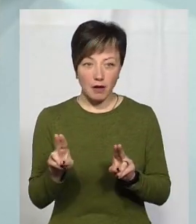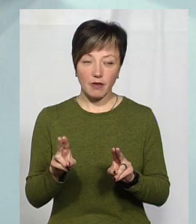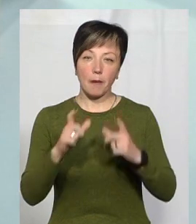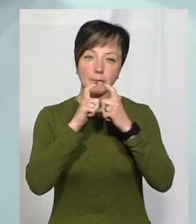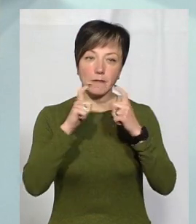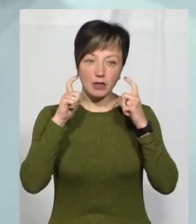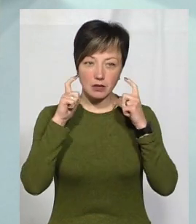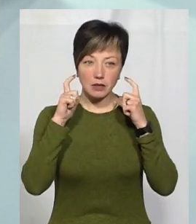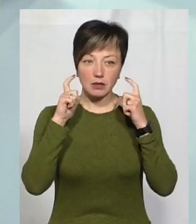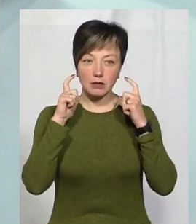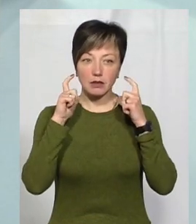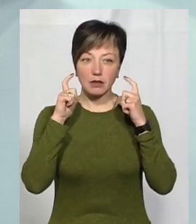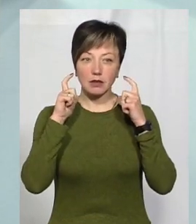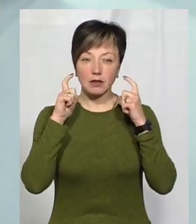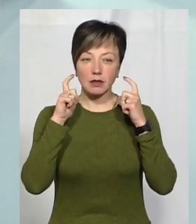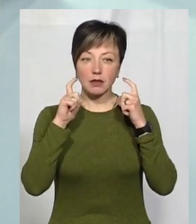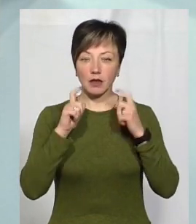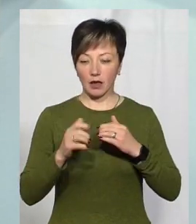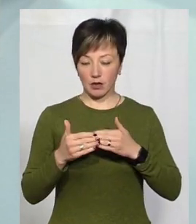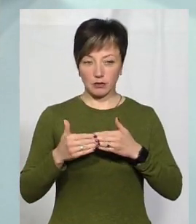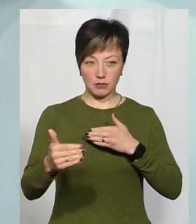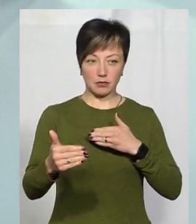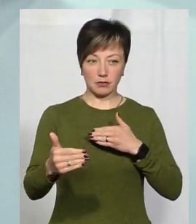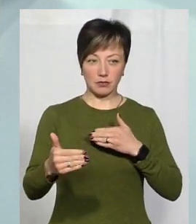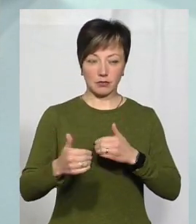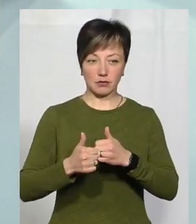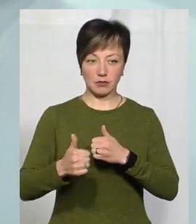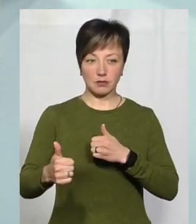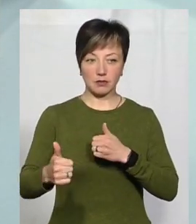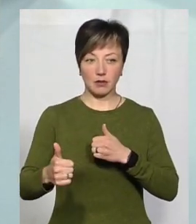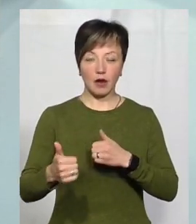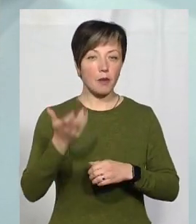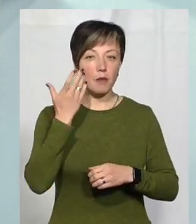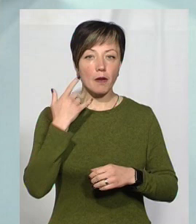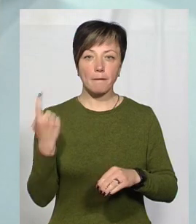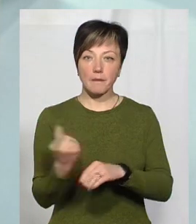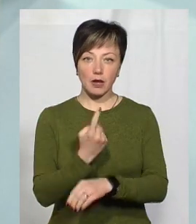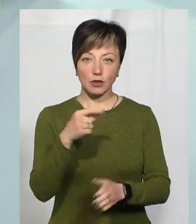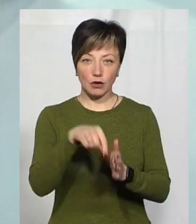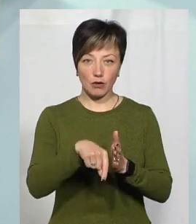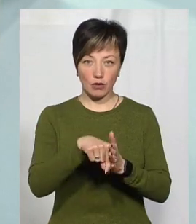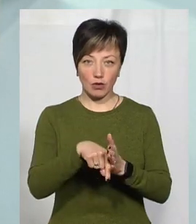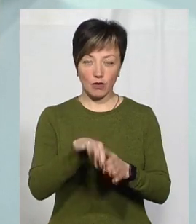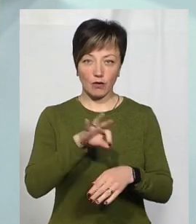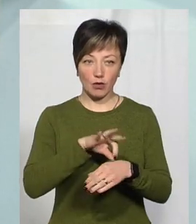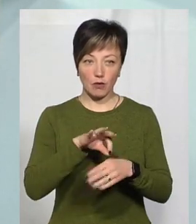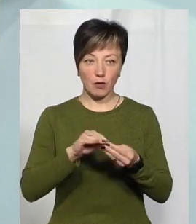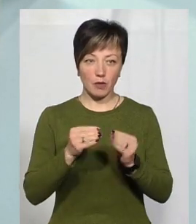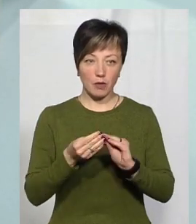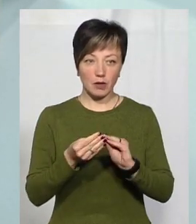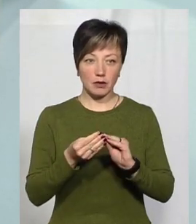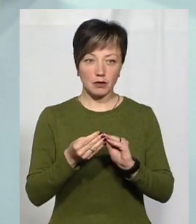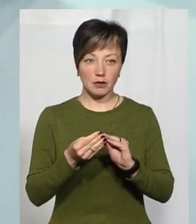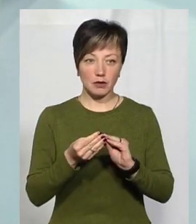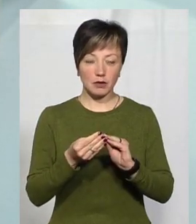Несіння маски, соціальна дистанція. При перших проблемах,